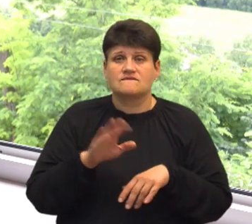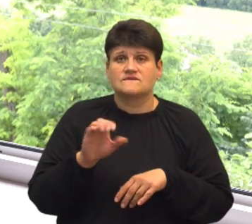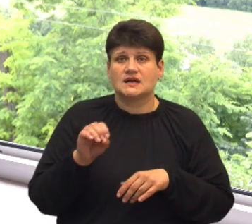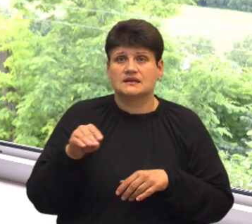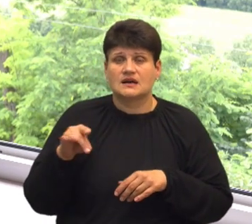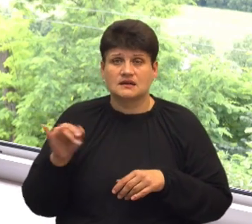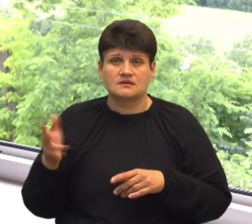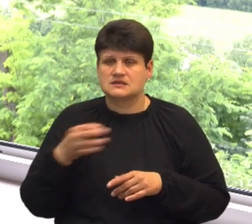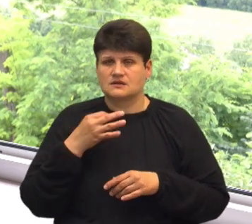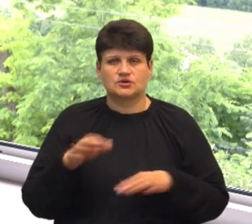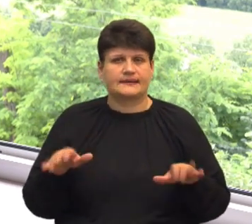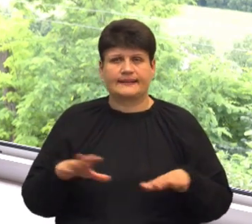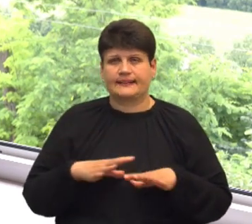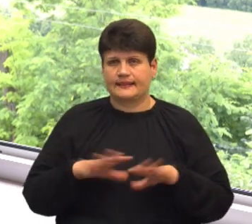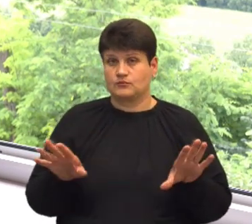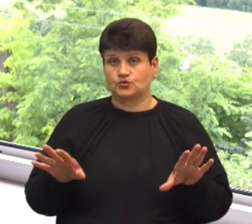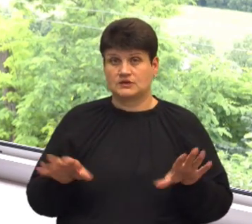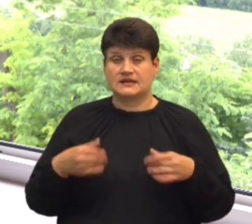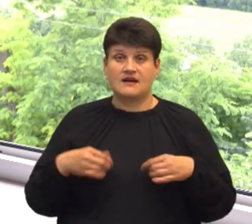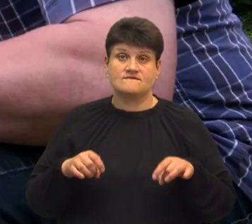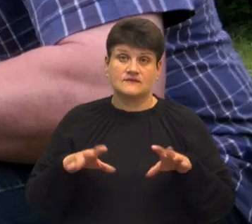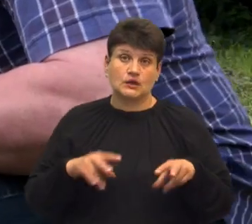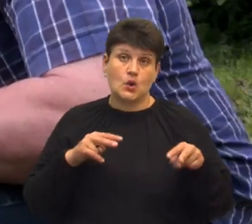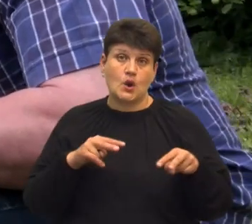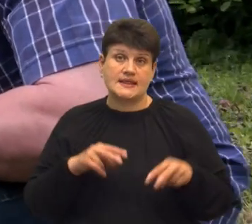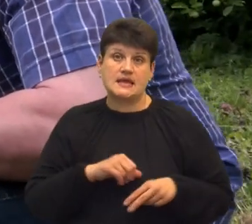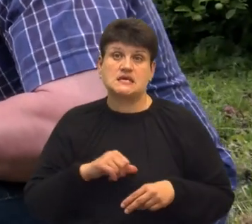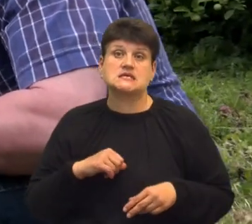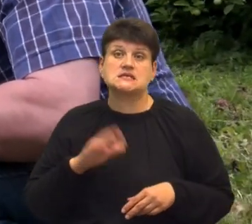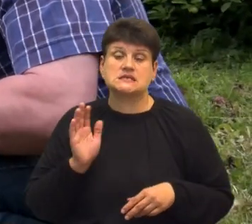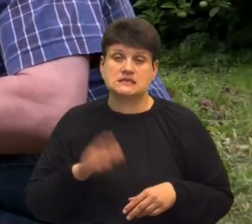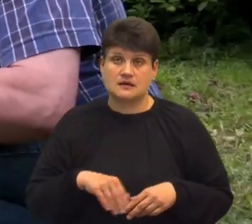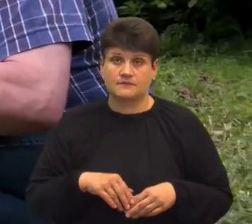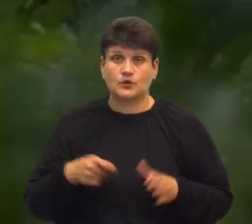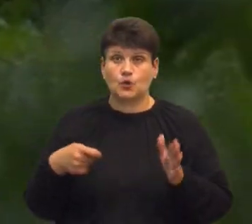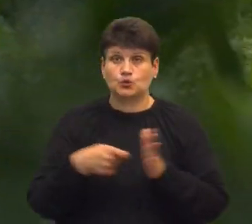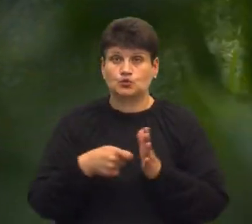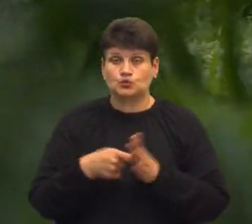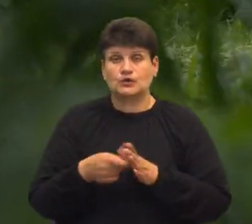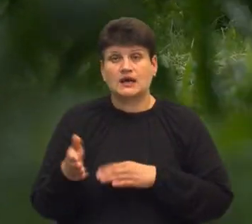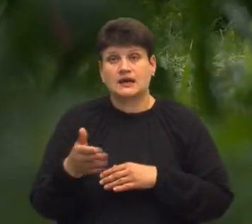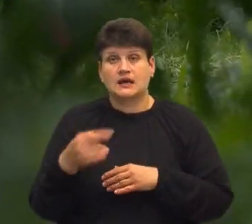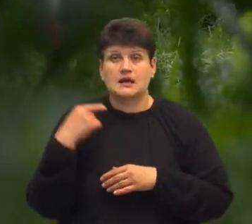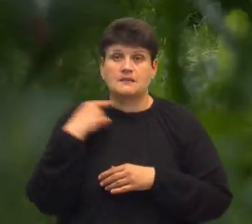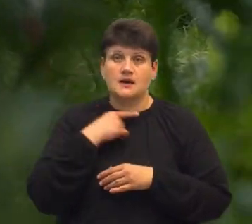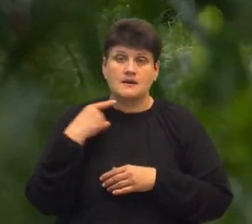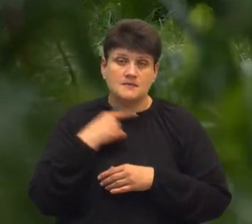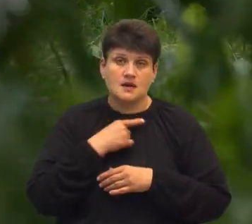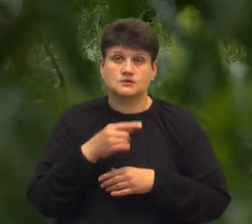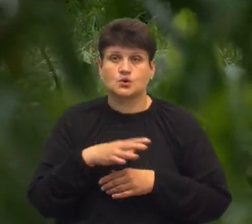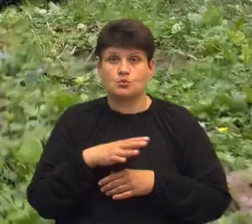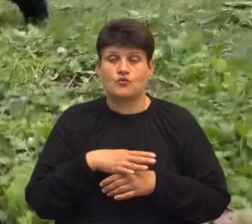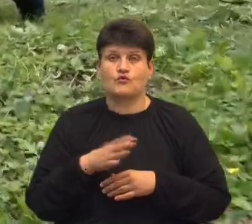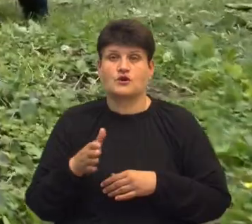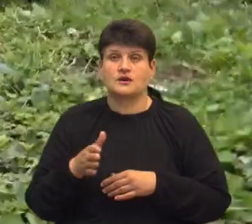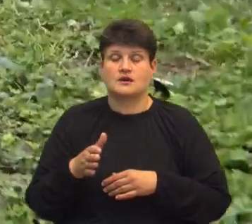літати не буде. Ну, я вирішив його доглядати вже сам. Володимир годує бузька, рибою та м'ясом. Каже, іноді птах полює на